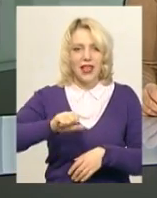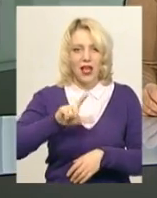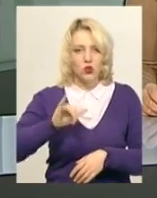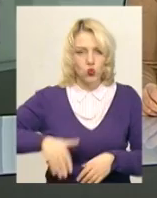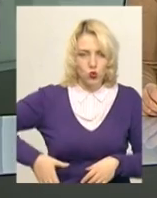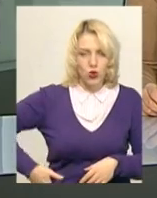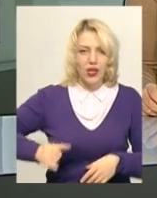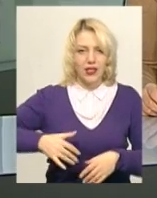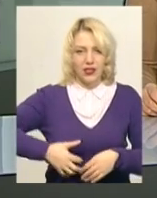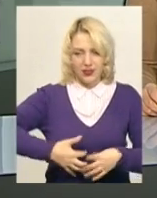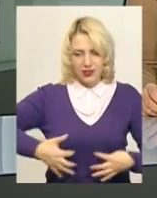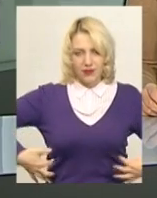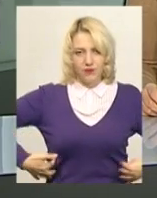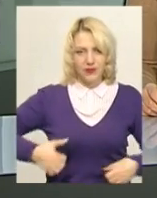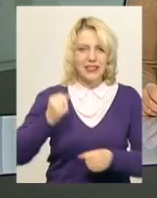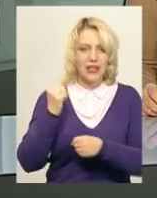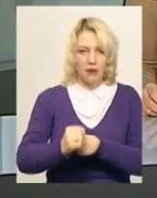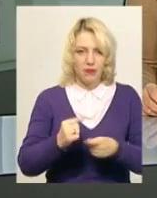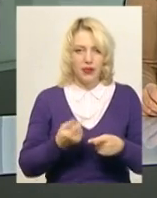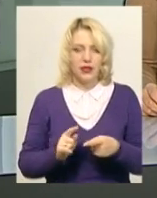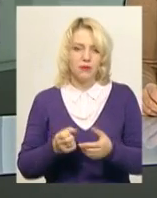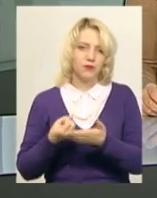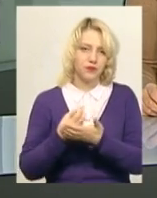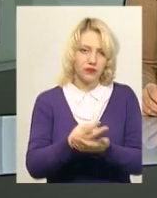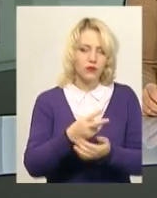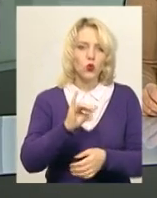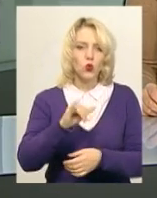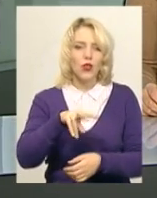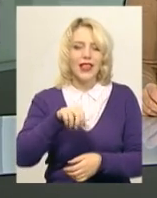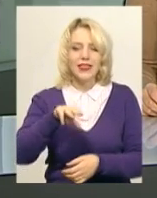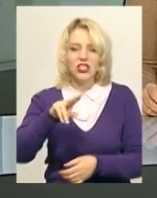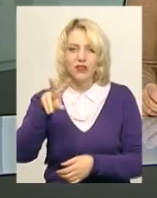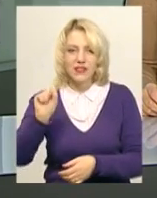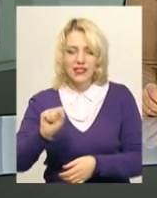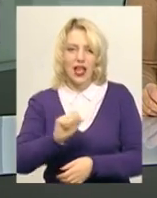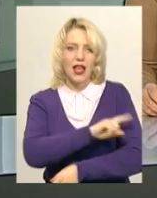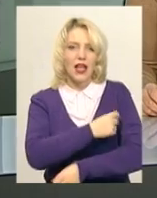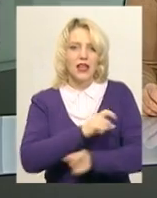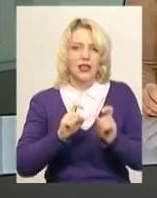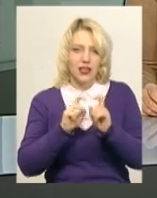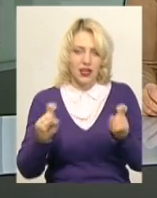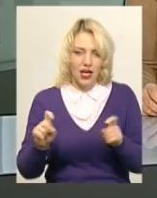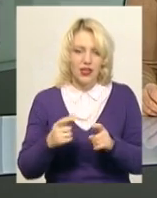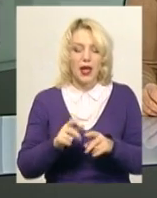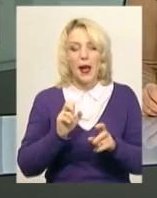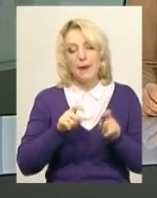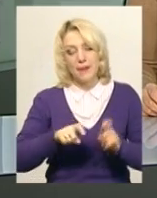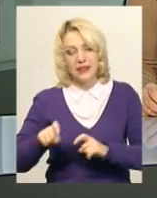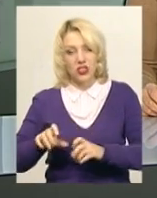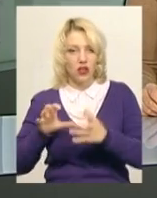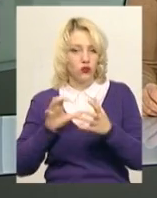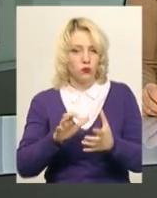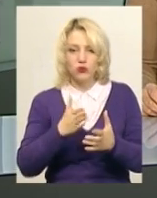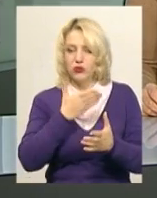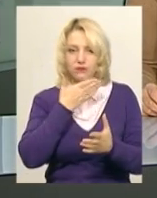реанімаційного відділення Литичівської районної лікарні. Пасажири рейсового автобуса не постраждали, від госпіталізації вони відмовились, каже Олег